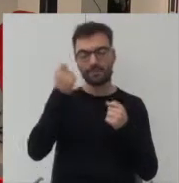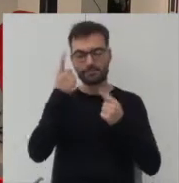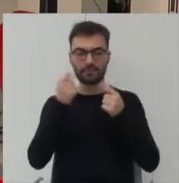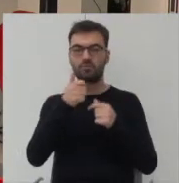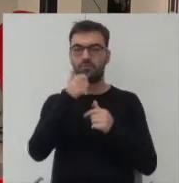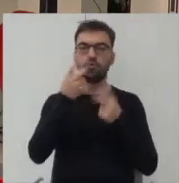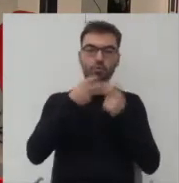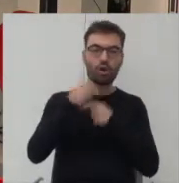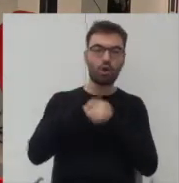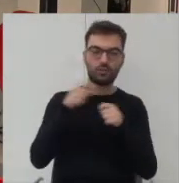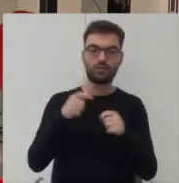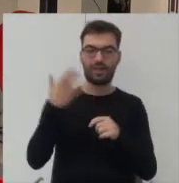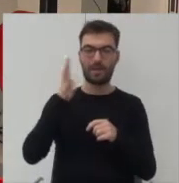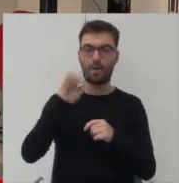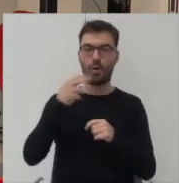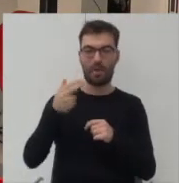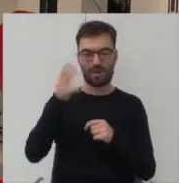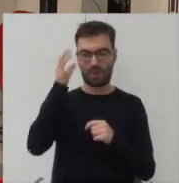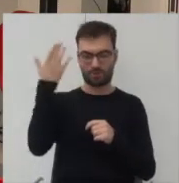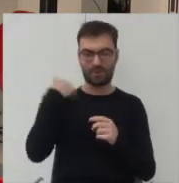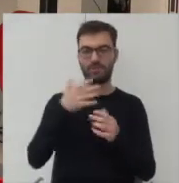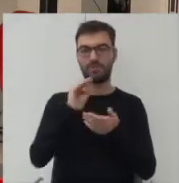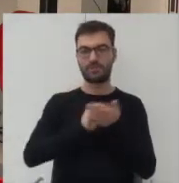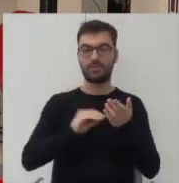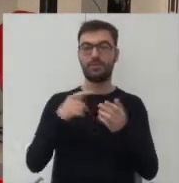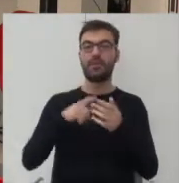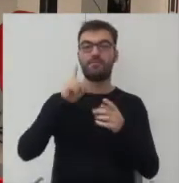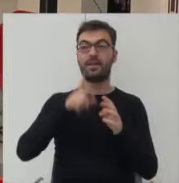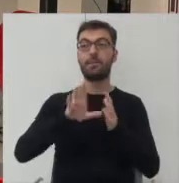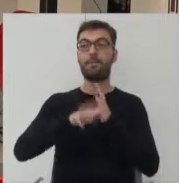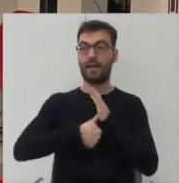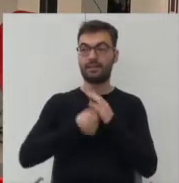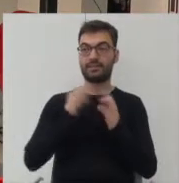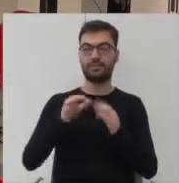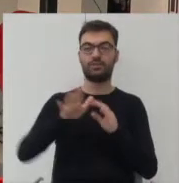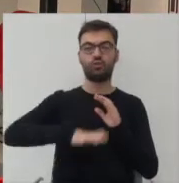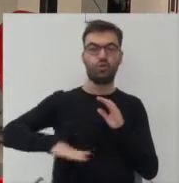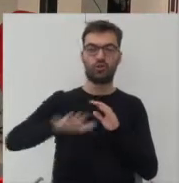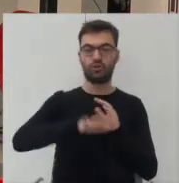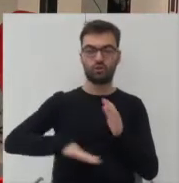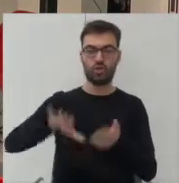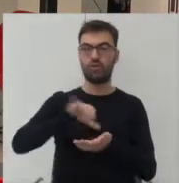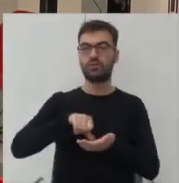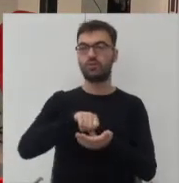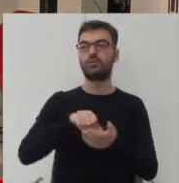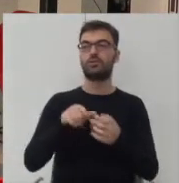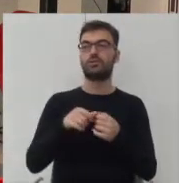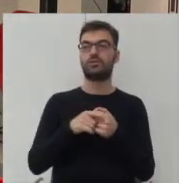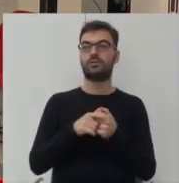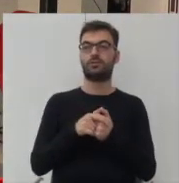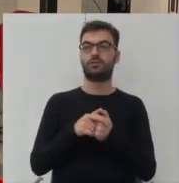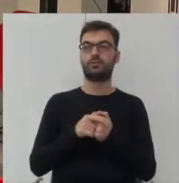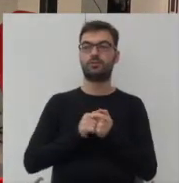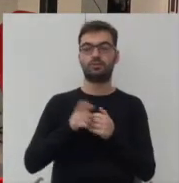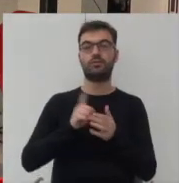I on wówczas zwrócił uwagę na to, że tak naprawdę to miasta są dzisiaj tym środowiskiem, które są najbardziej podatne na